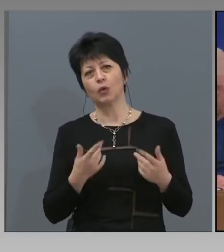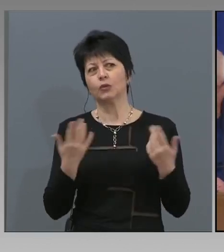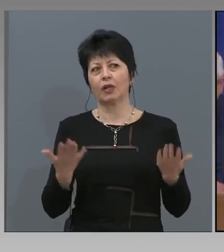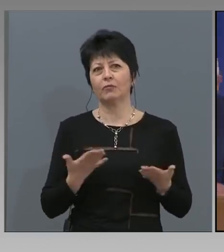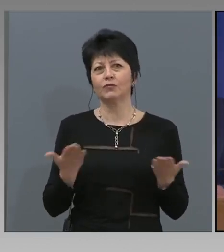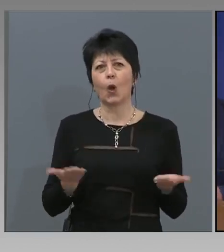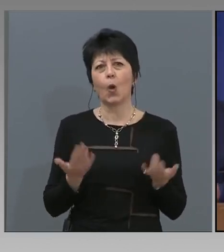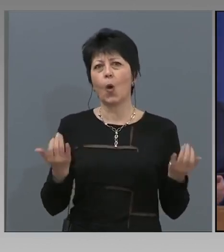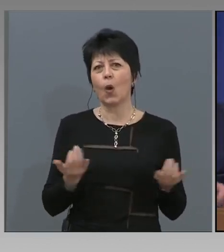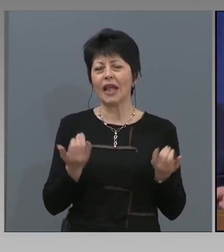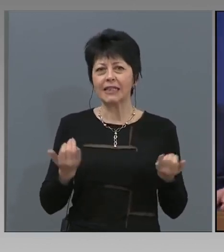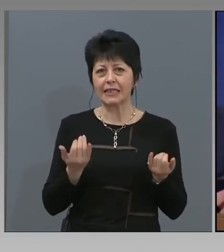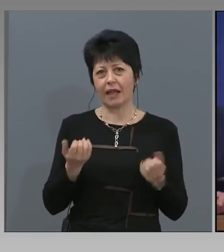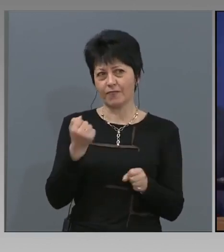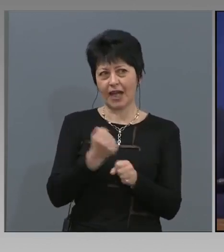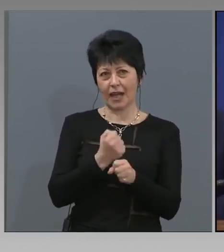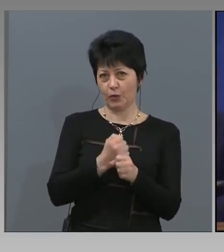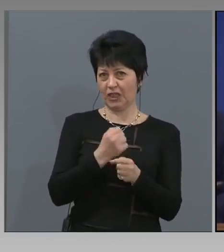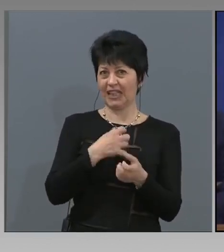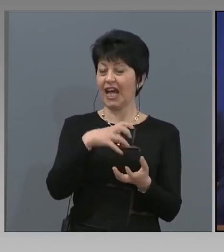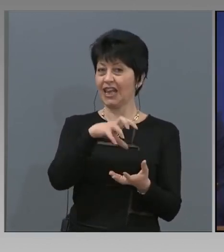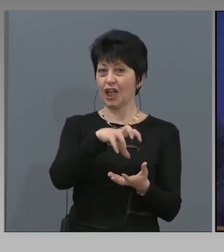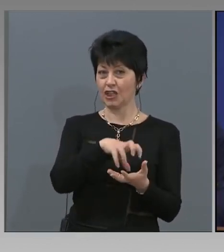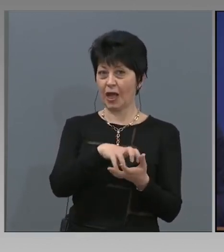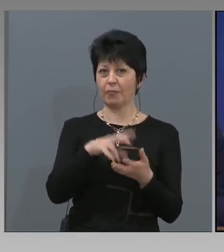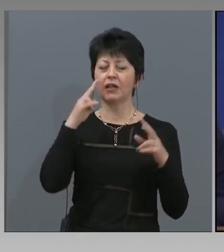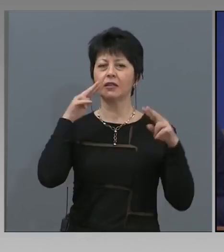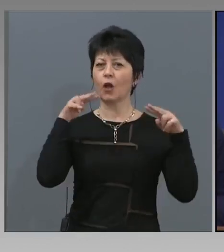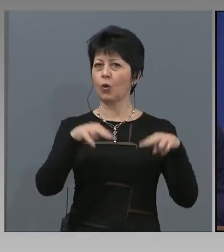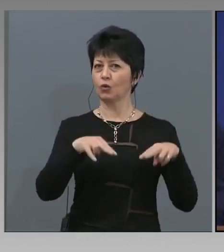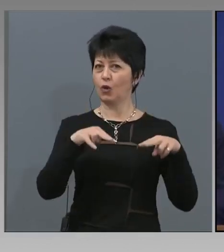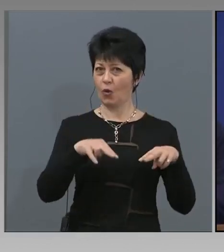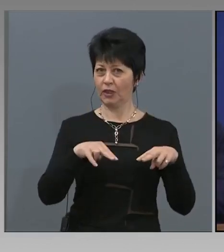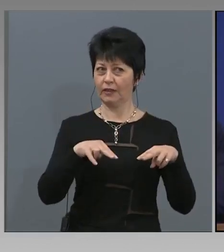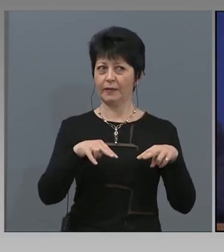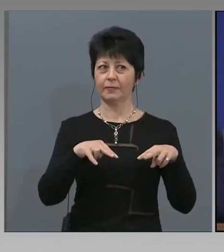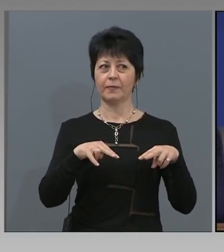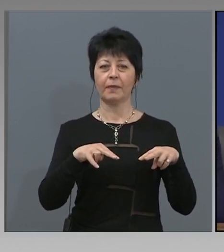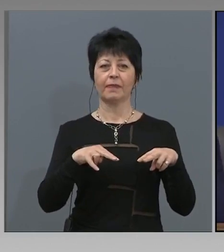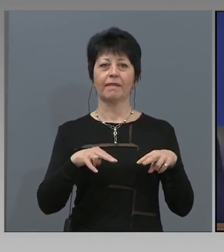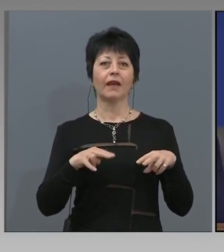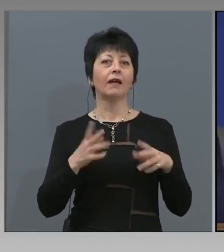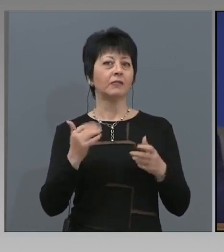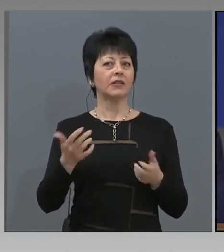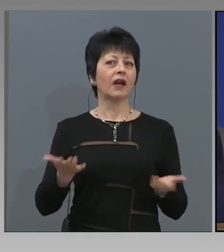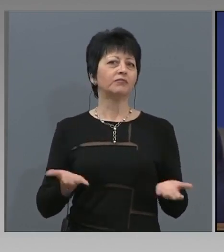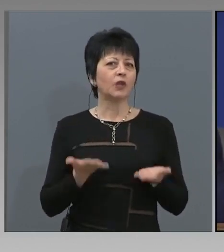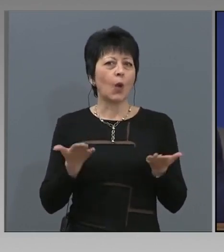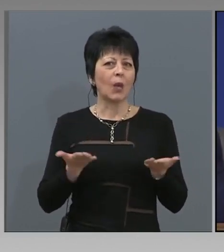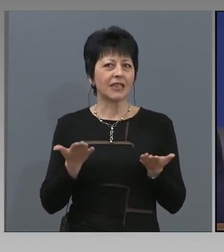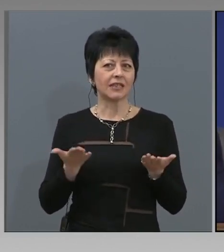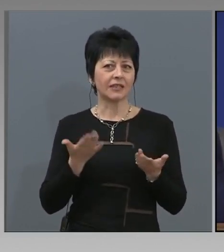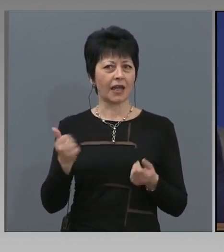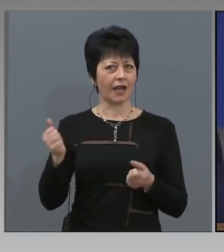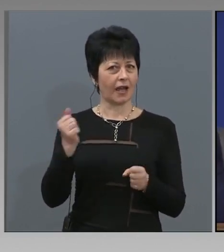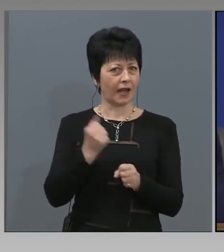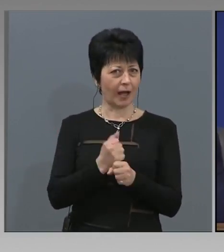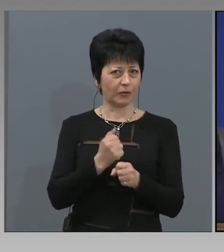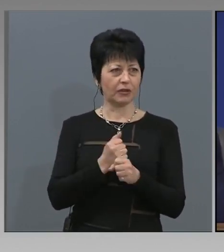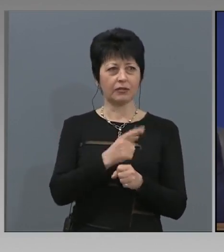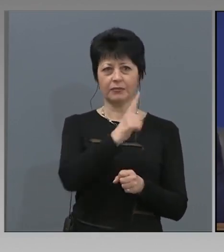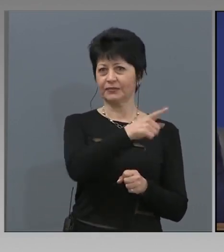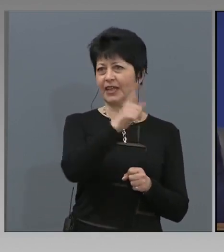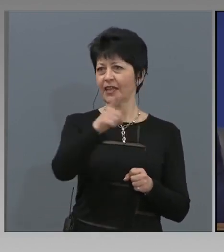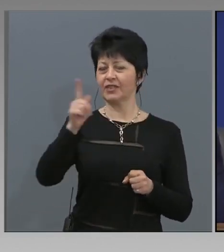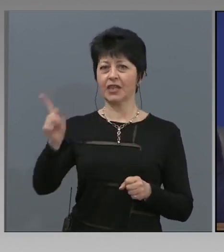Да работата на щаба, на контролните органи, да улесни работата на всеки един граждан,